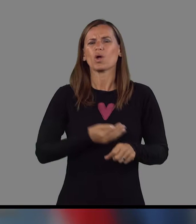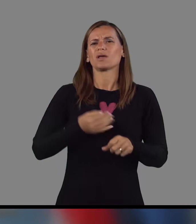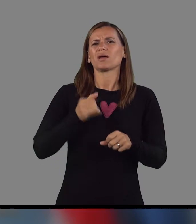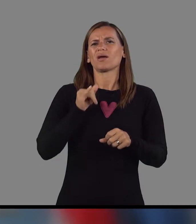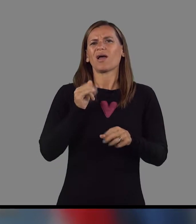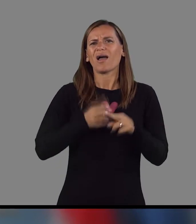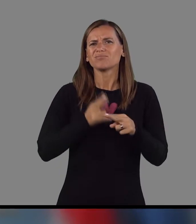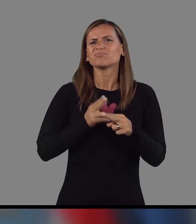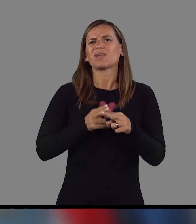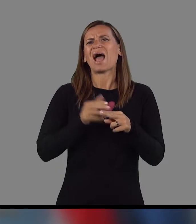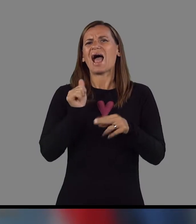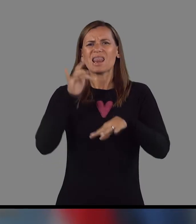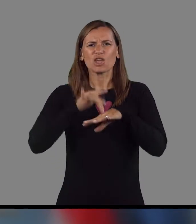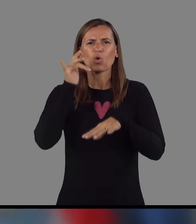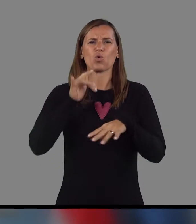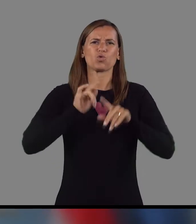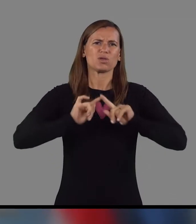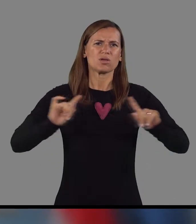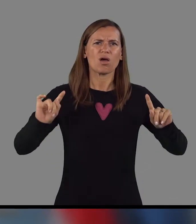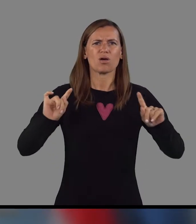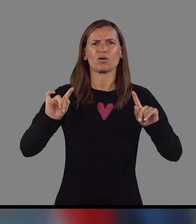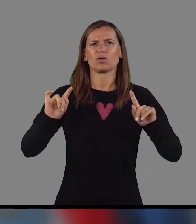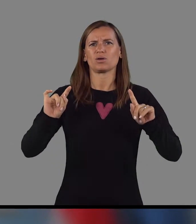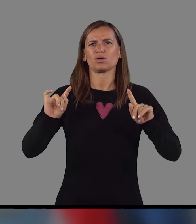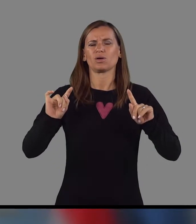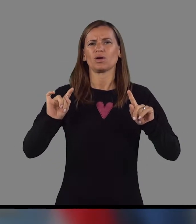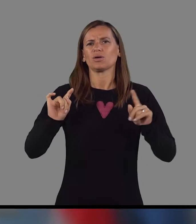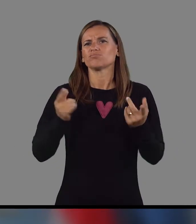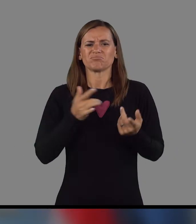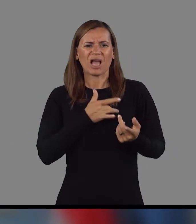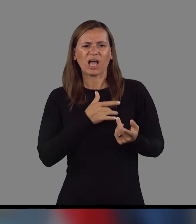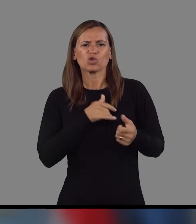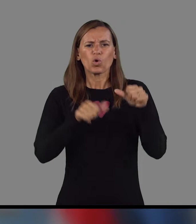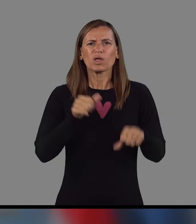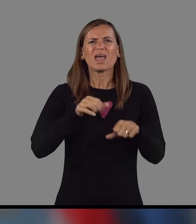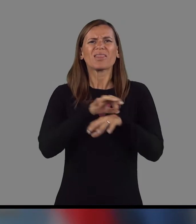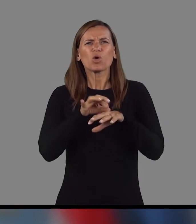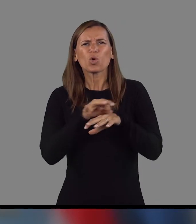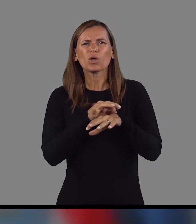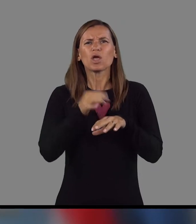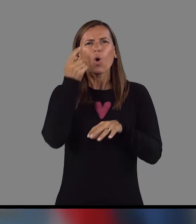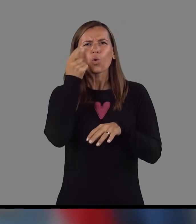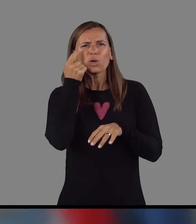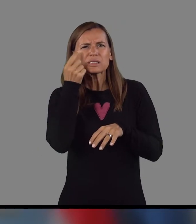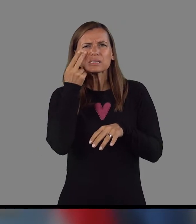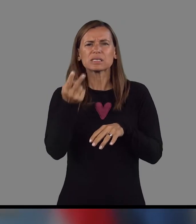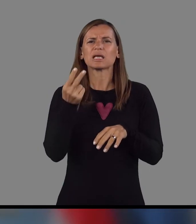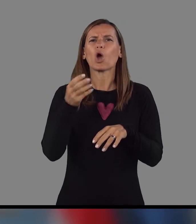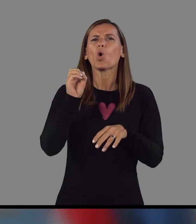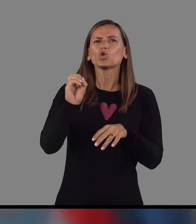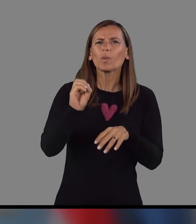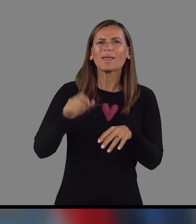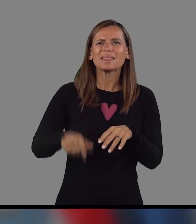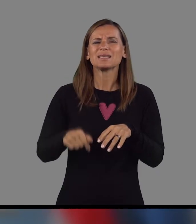internistike, alergologije, kardiologije, neurologije, okolistike, ortopedije, oral,